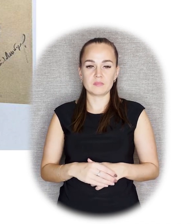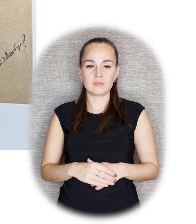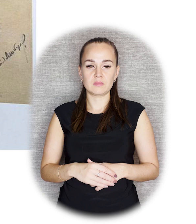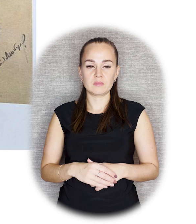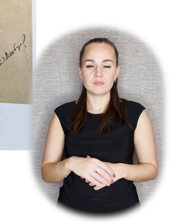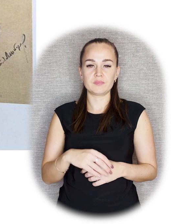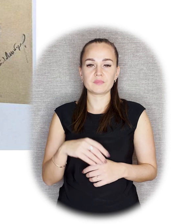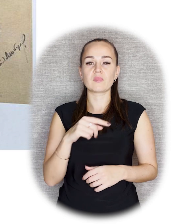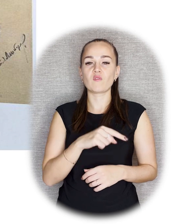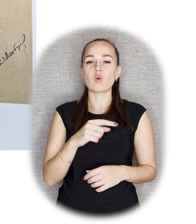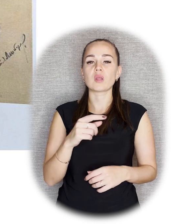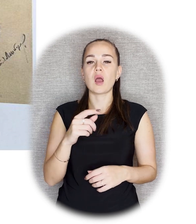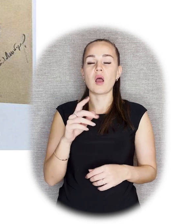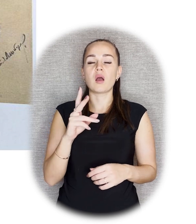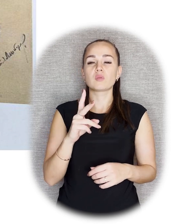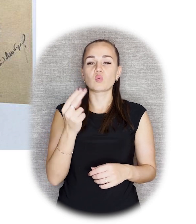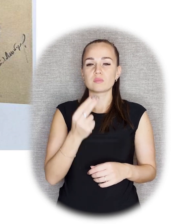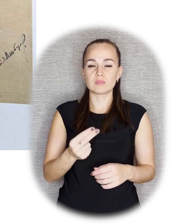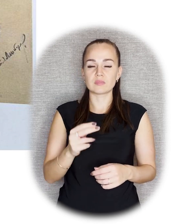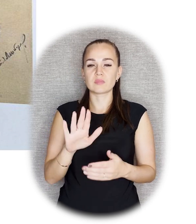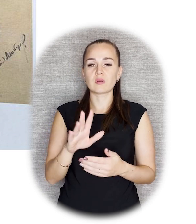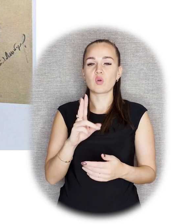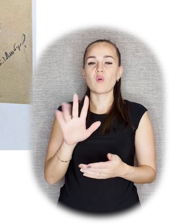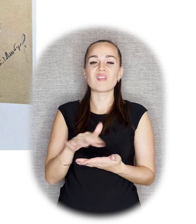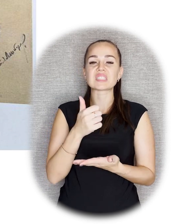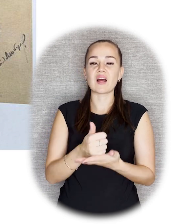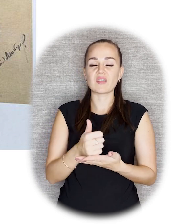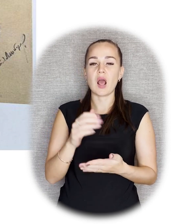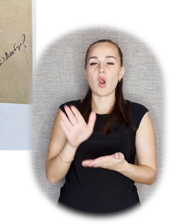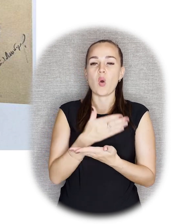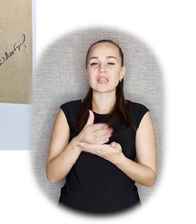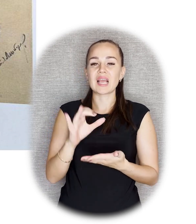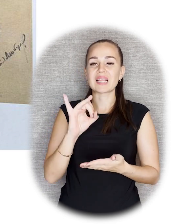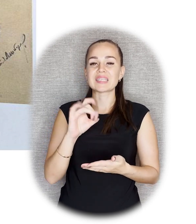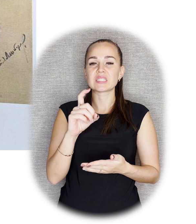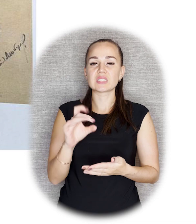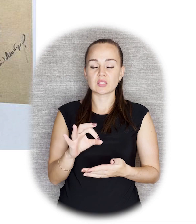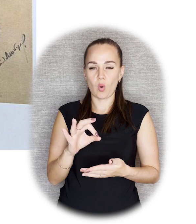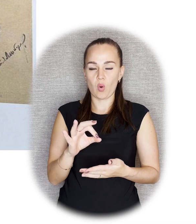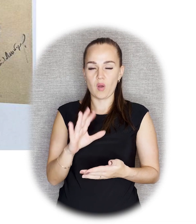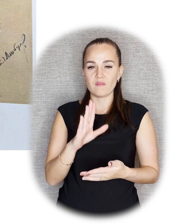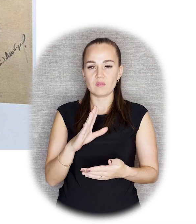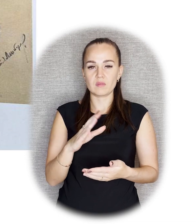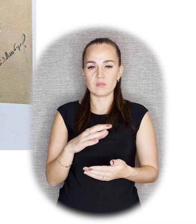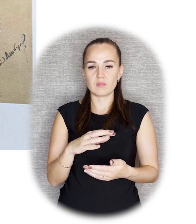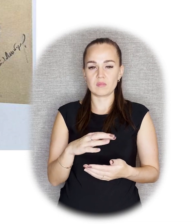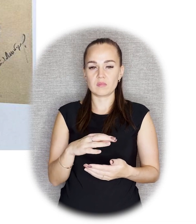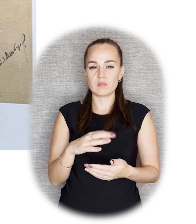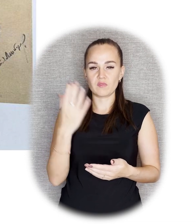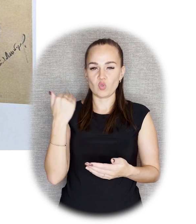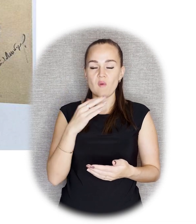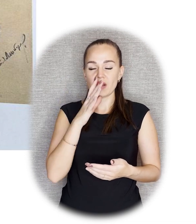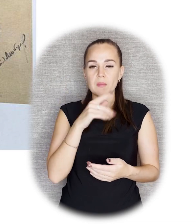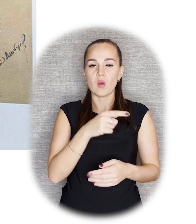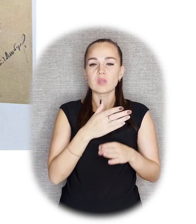возглавлял отдел ИЗО, наркомпроса. И он хранится в Государственном русском музее. И